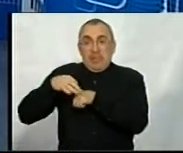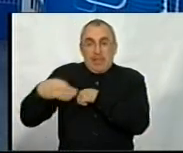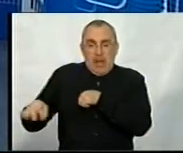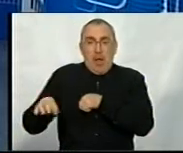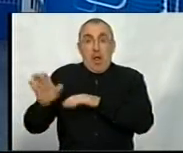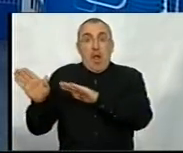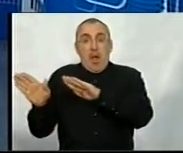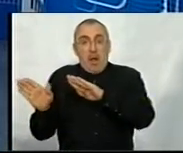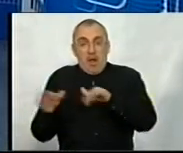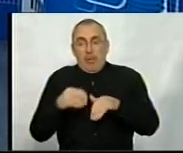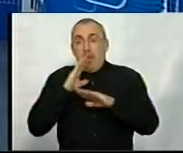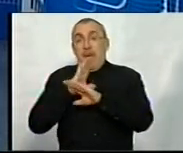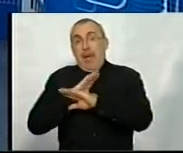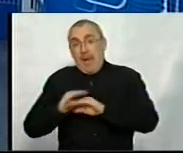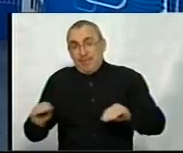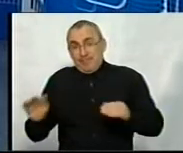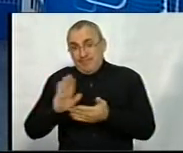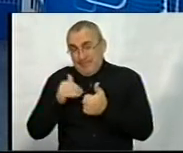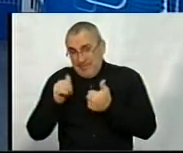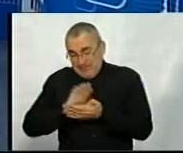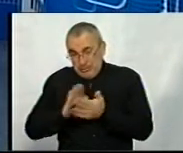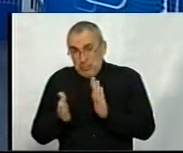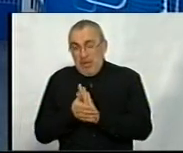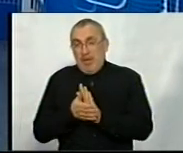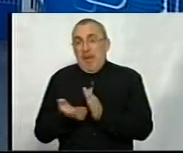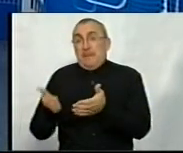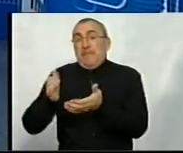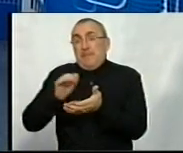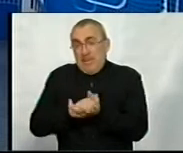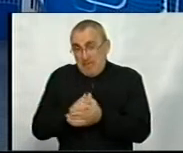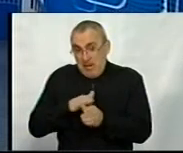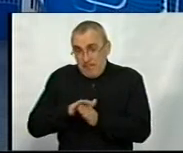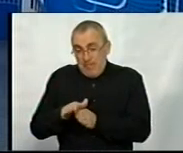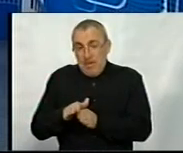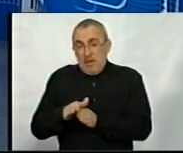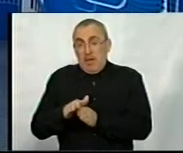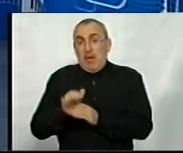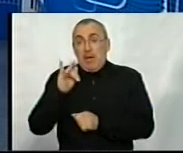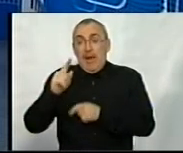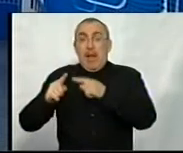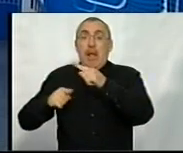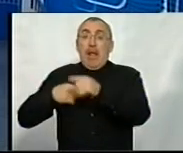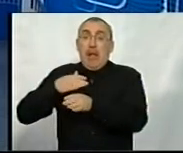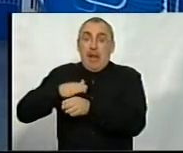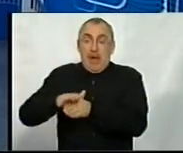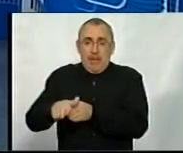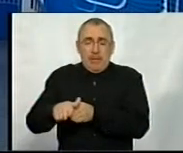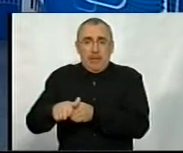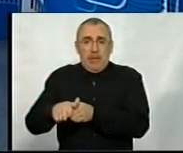Потім, коли залагоджується ця ситуація, примирення відбувається фаза і наступає медовий